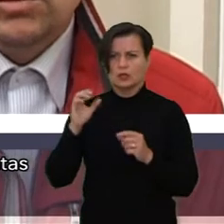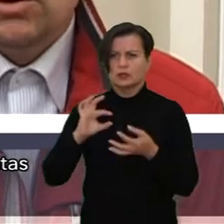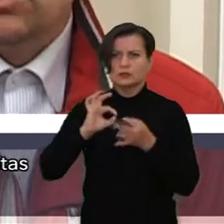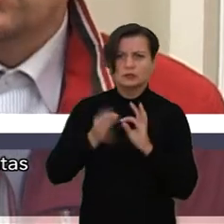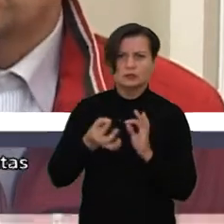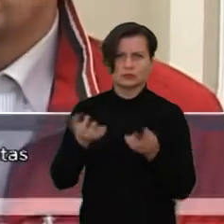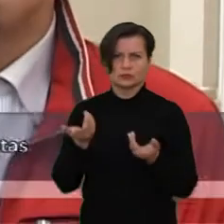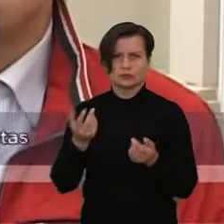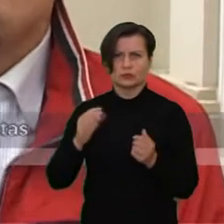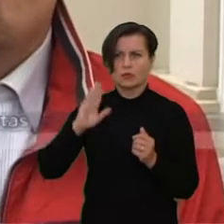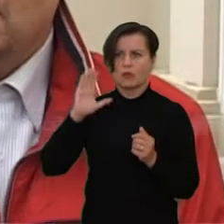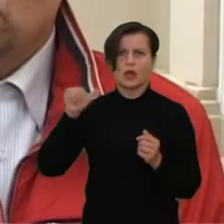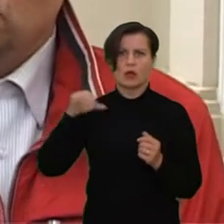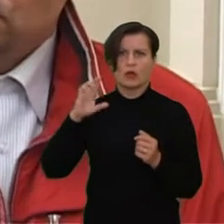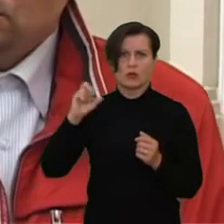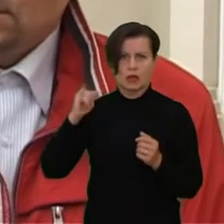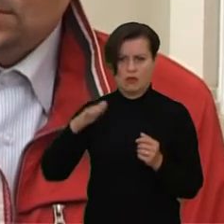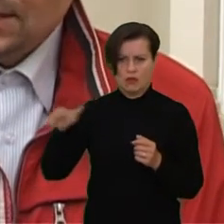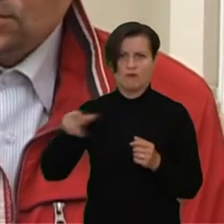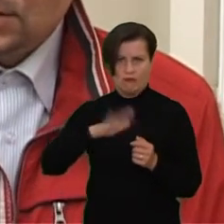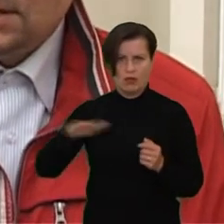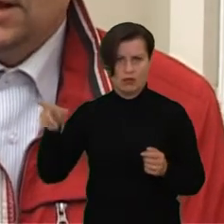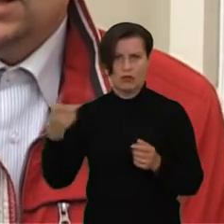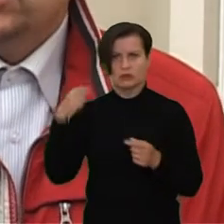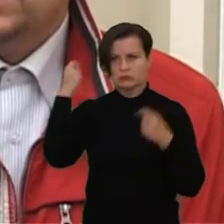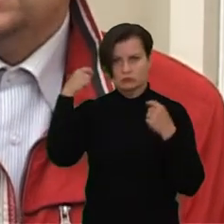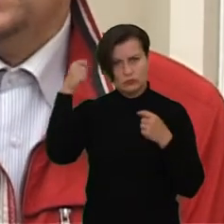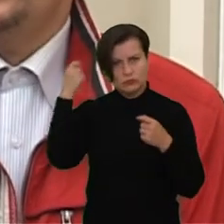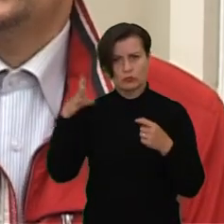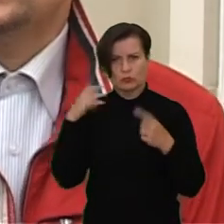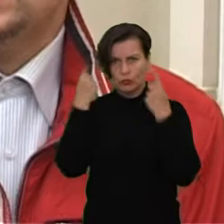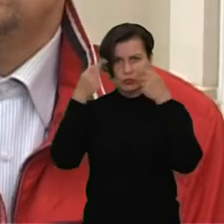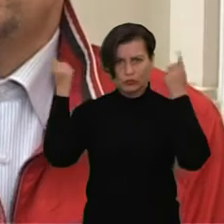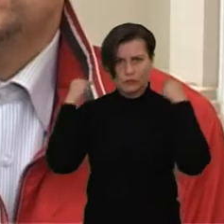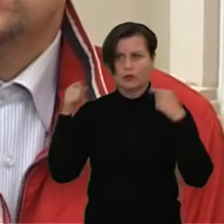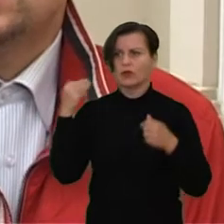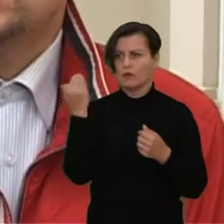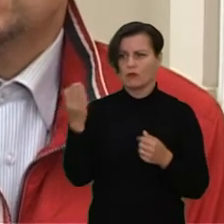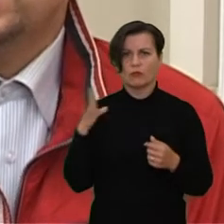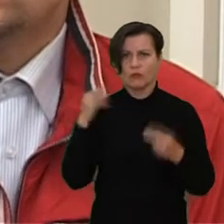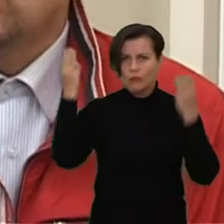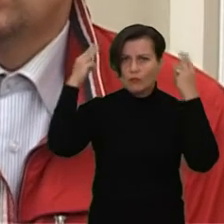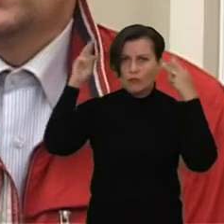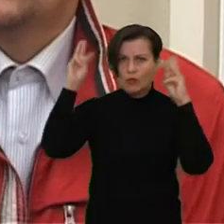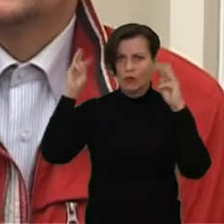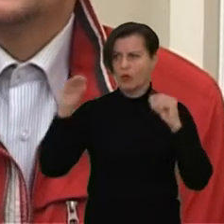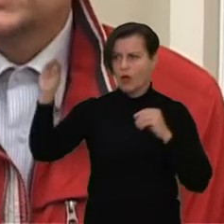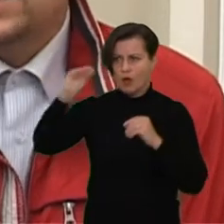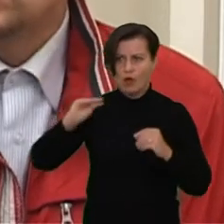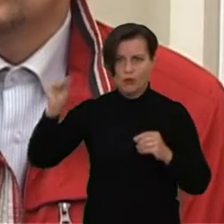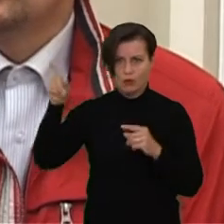vidutinių bajorų vaikus, kurie studijavo Europos universitetuose, ir būtent jie per šitą sąjūdį pradėjo nešti labai daug